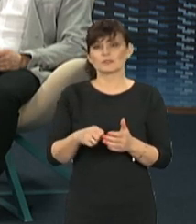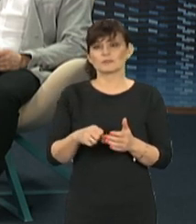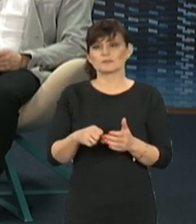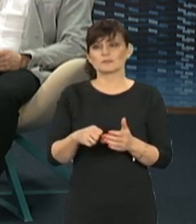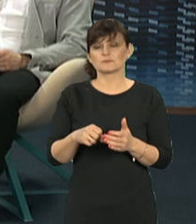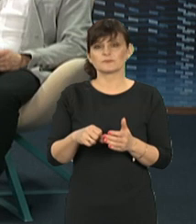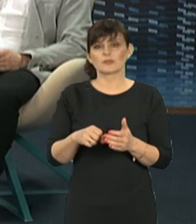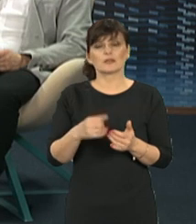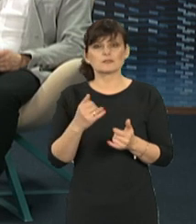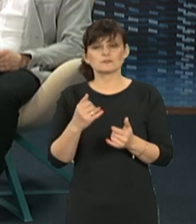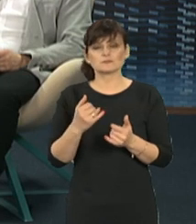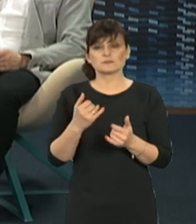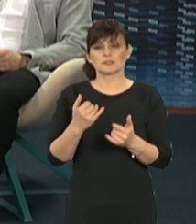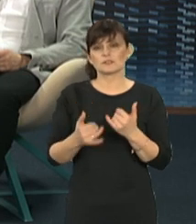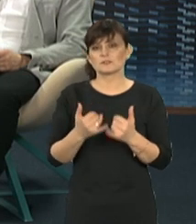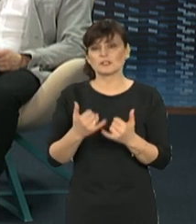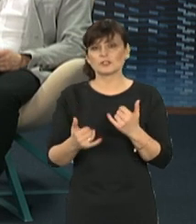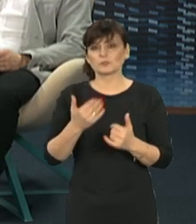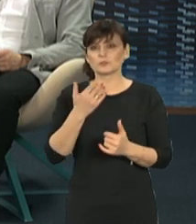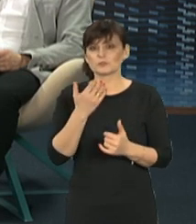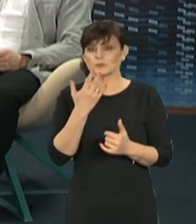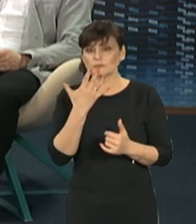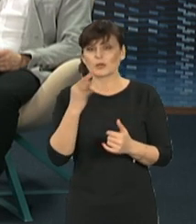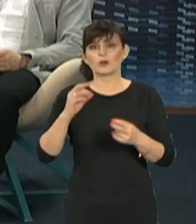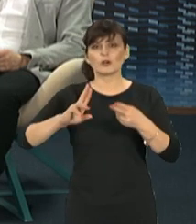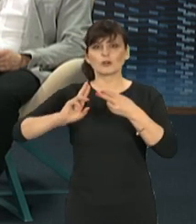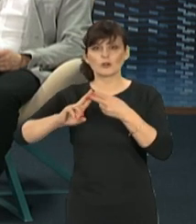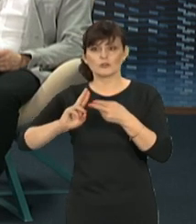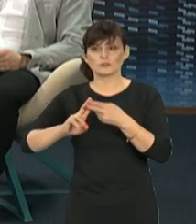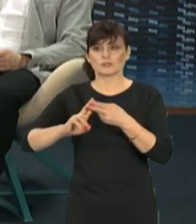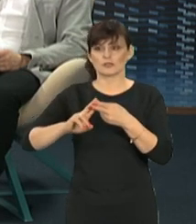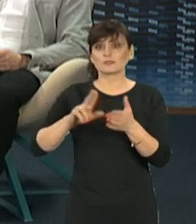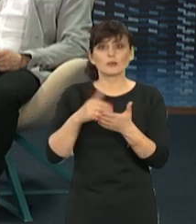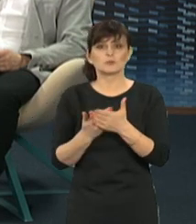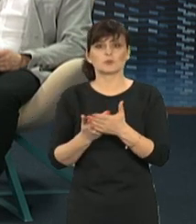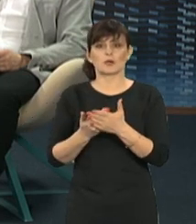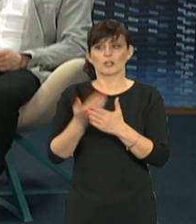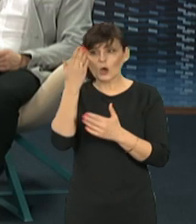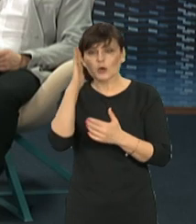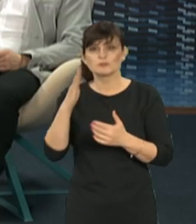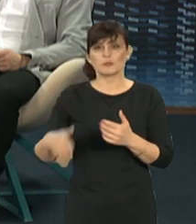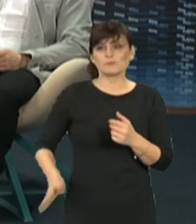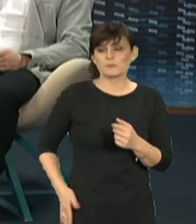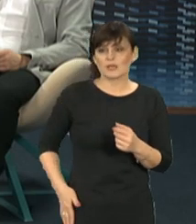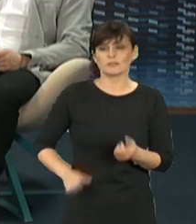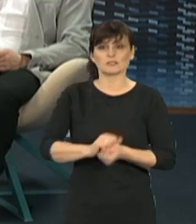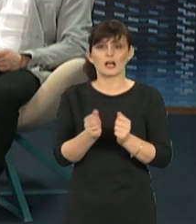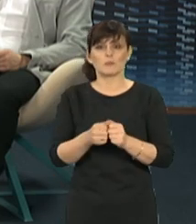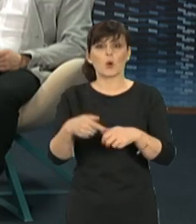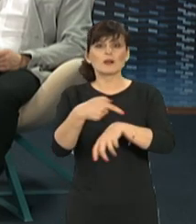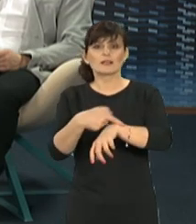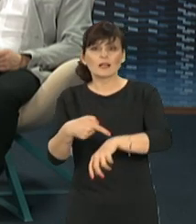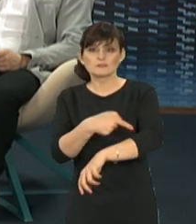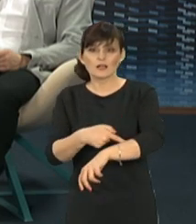jeżeli chodzi na przykład jeżeli chodzi o kontakt z obcym psem, ze zranionym